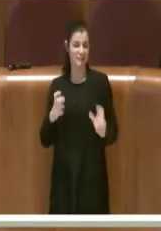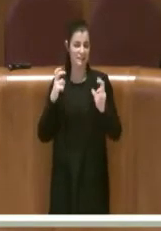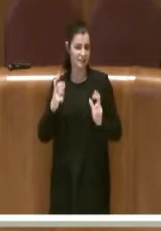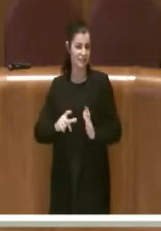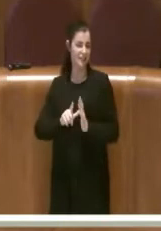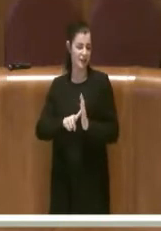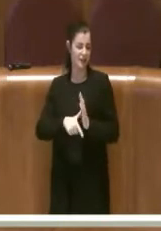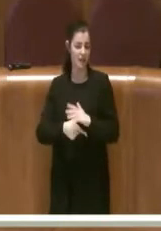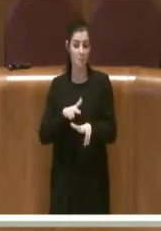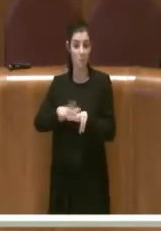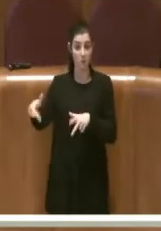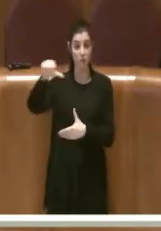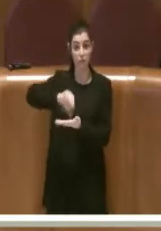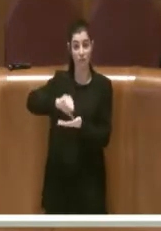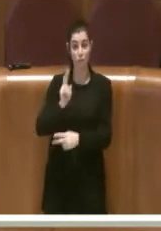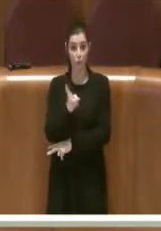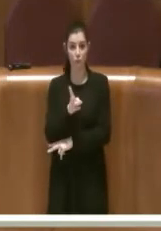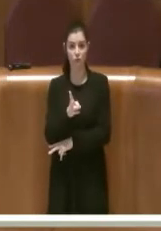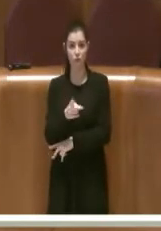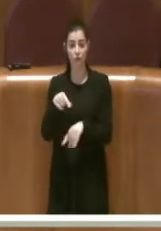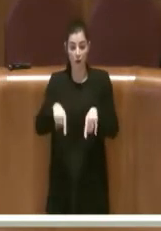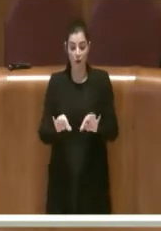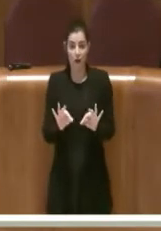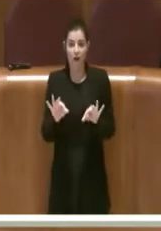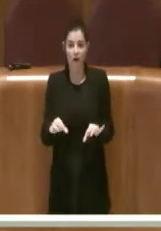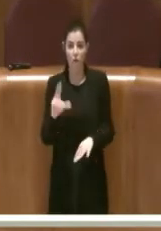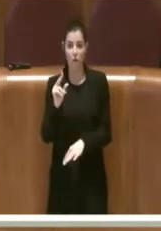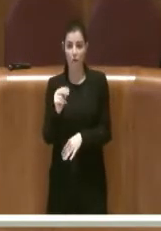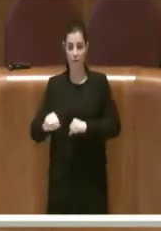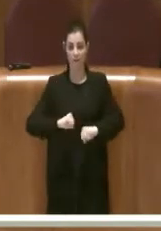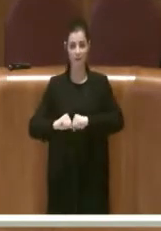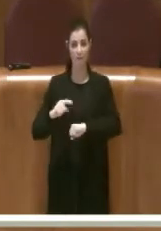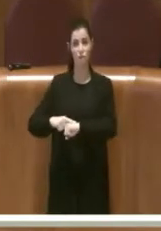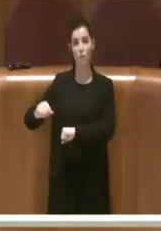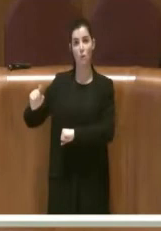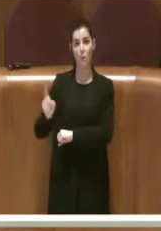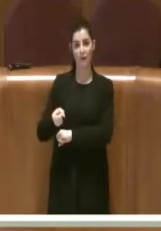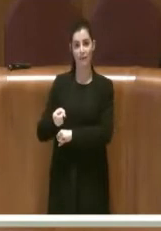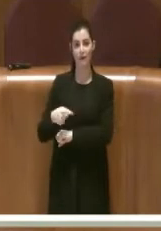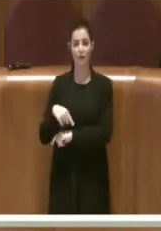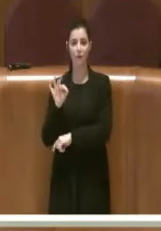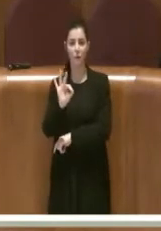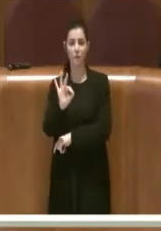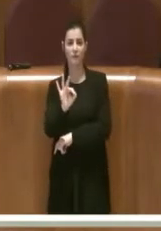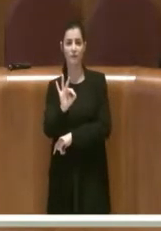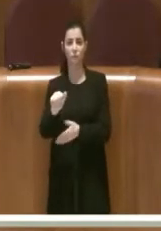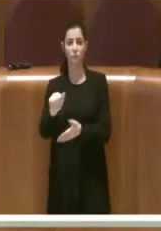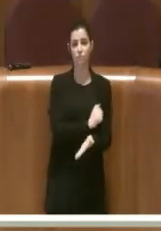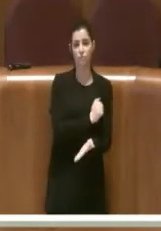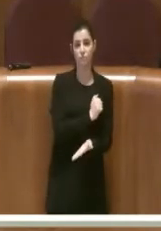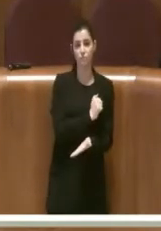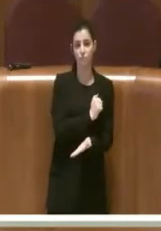del municipio 12, oggi vediamo con la nuova amministrazione Gualtieri obiettivo stralciato.